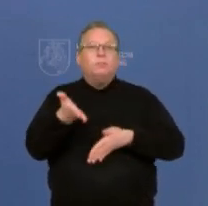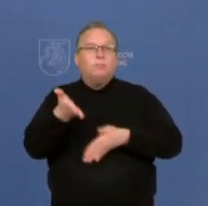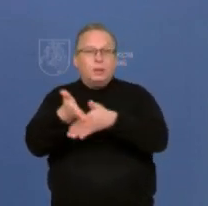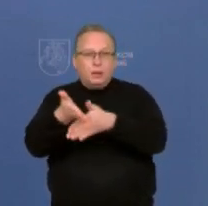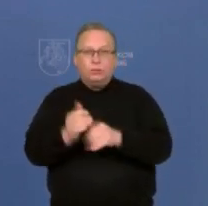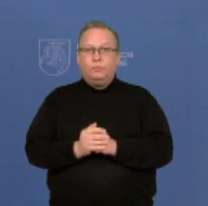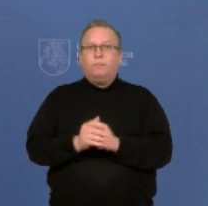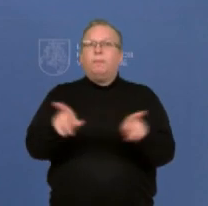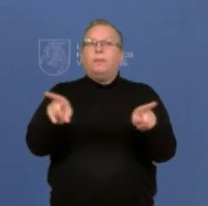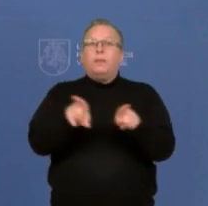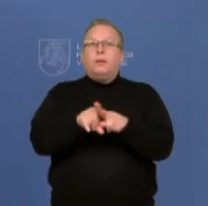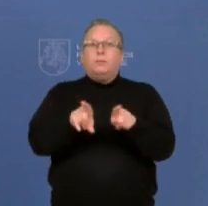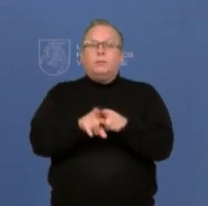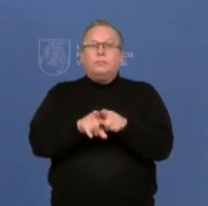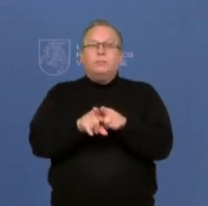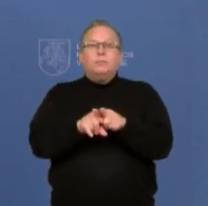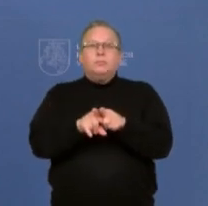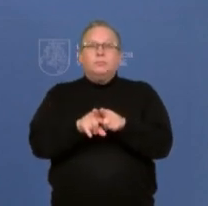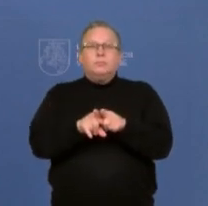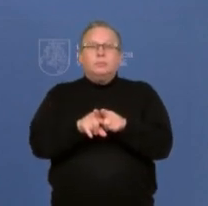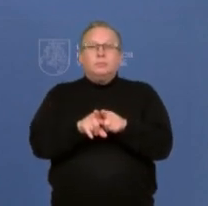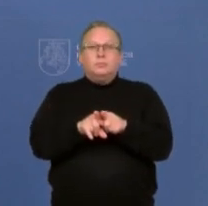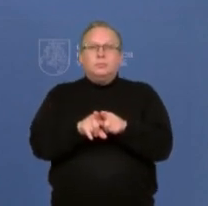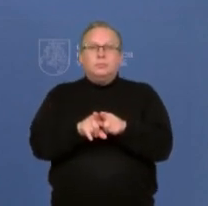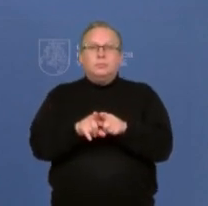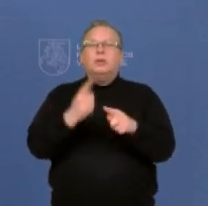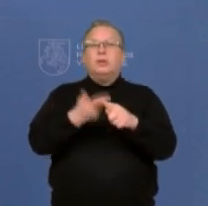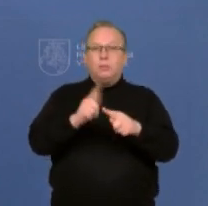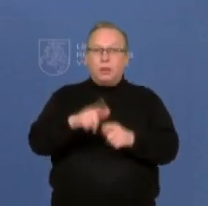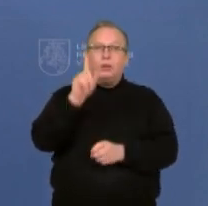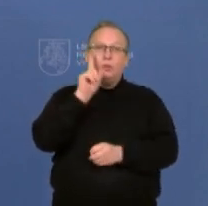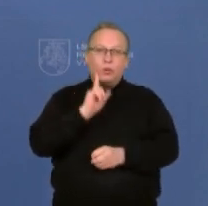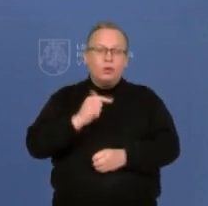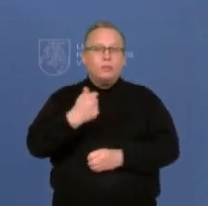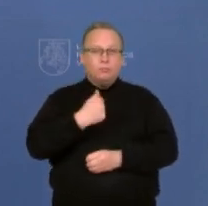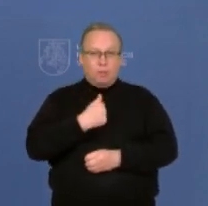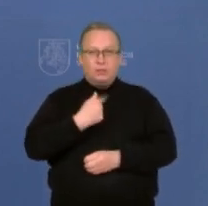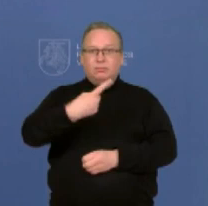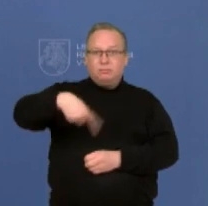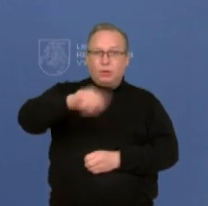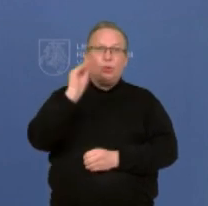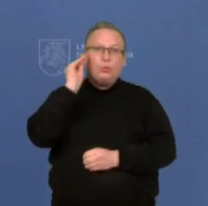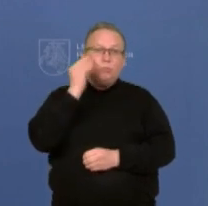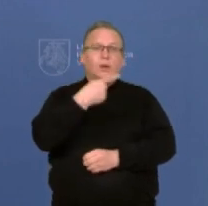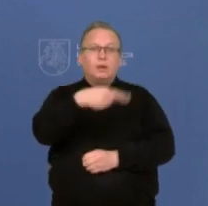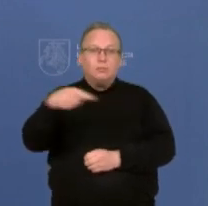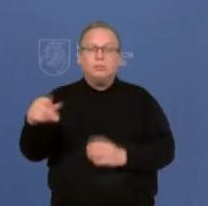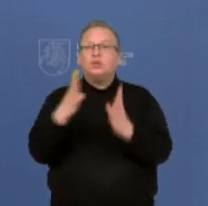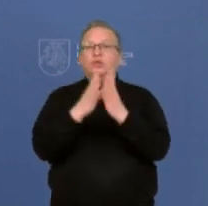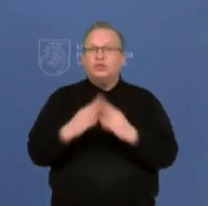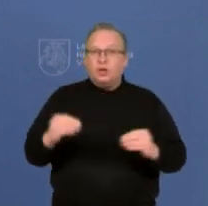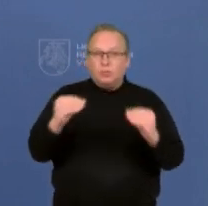Taip pat būtų labai gerai, kad mes rūpintumėmės ir kitomis šeimomis, kitais